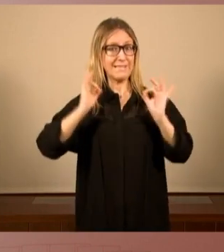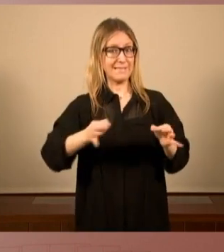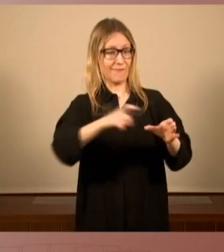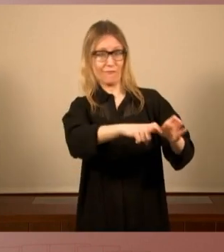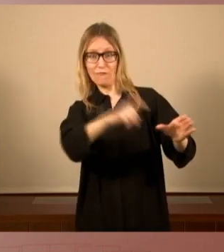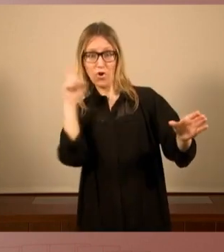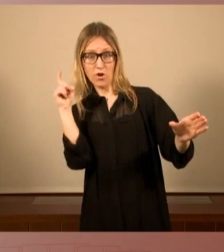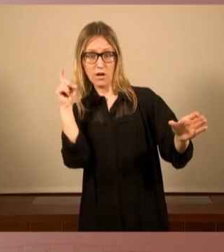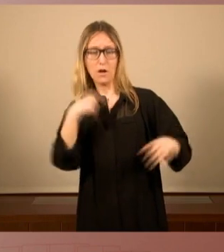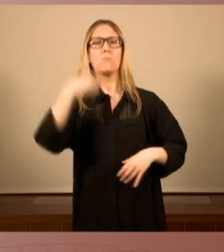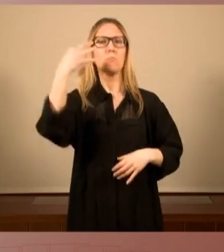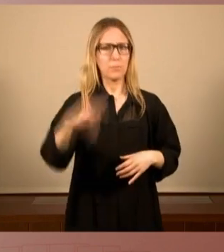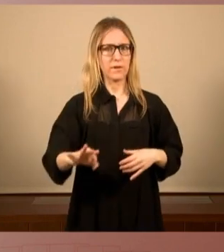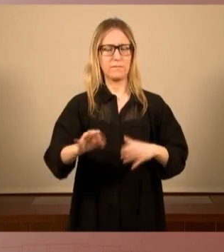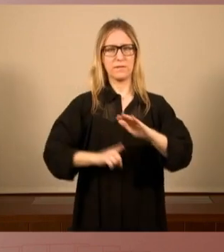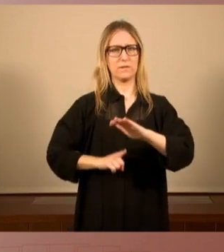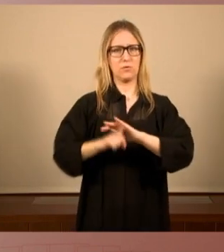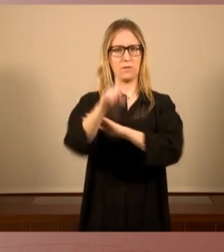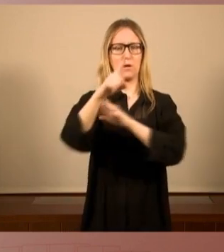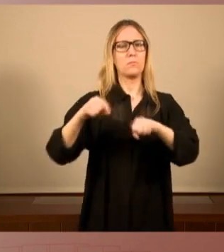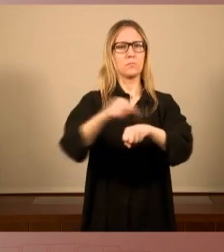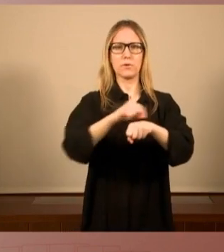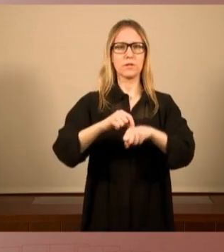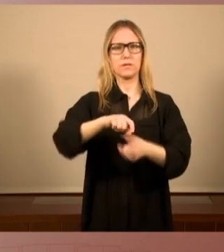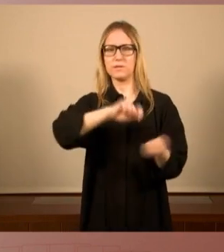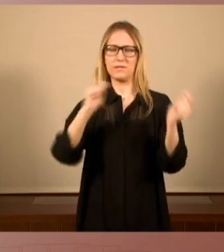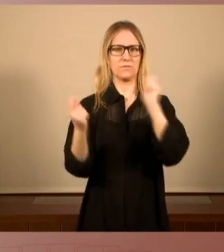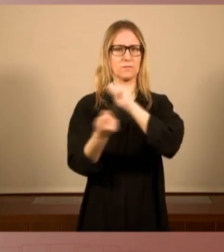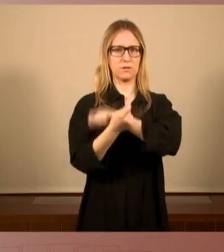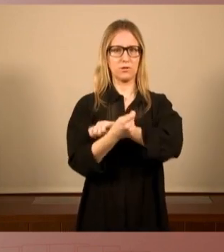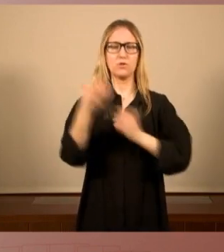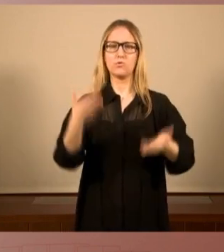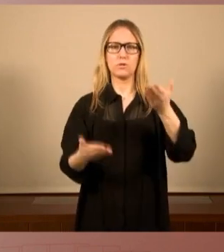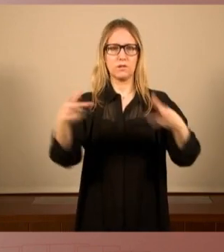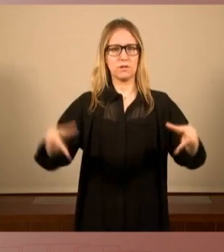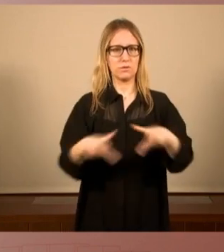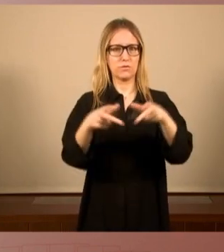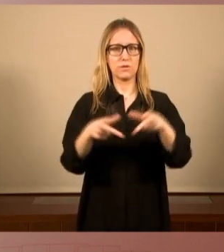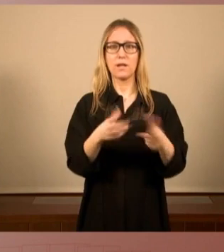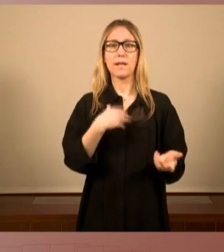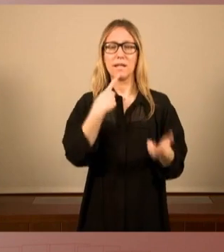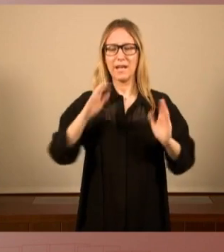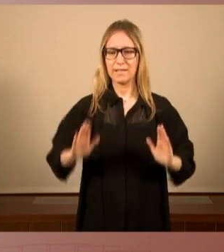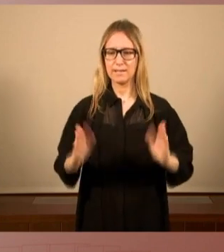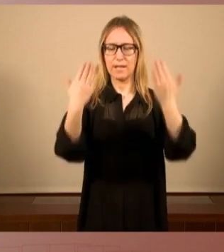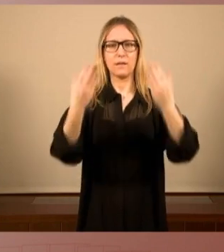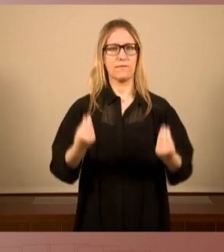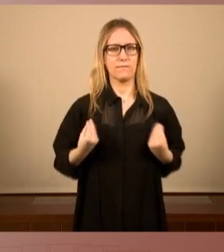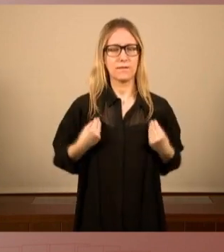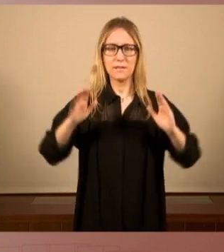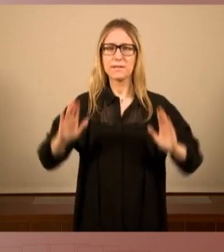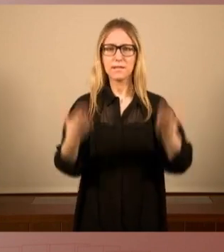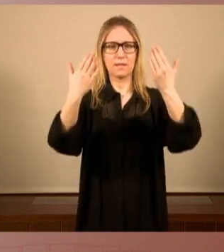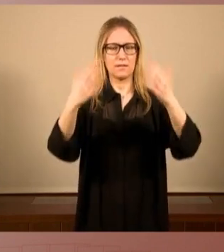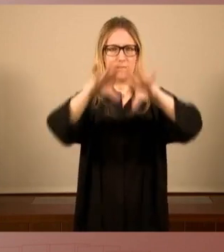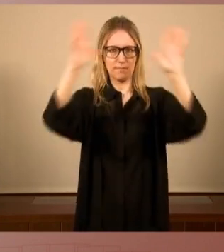desenvolupar les imprescindibles polítiques de transformació i justícia social les de rescat de la vida i del planeta i les de les